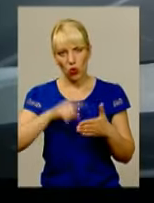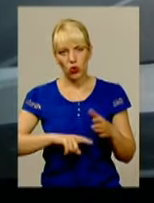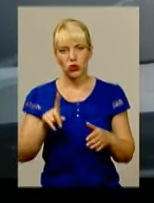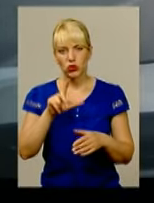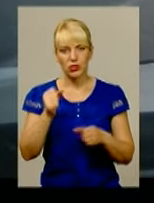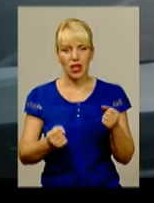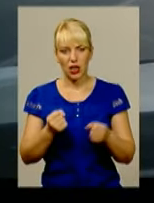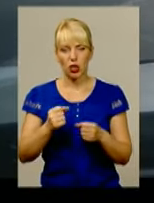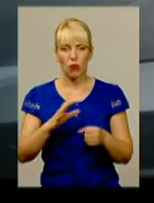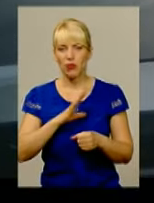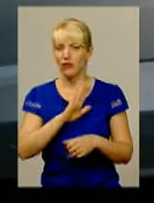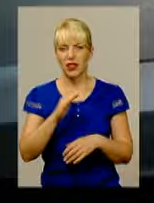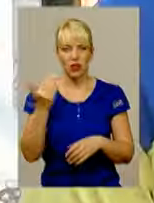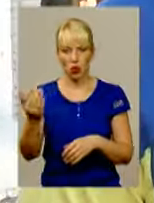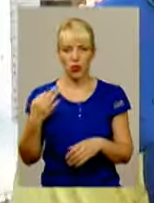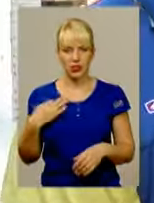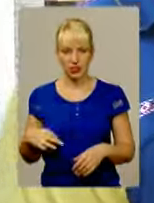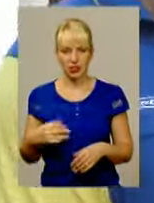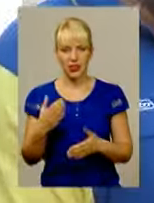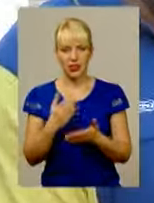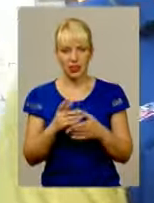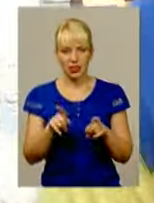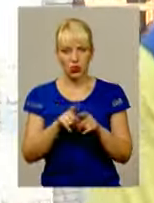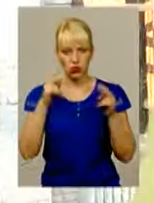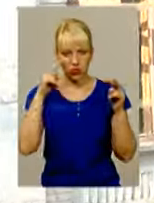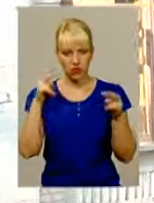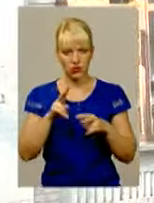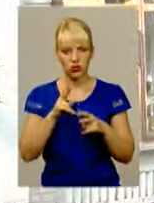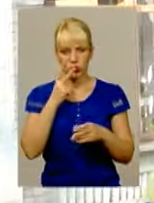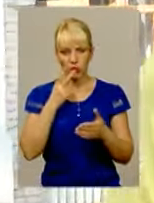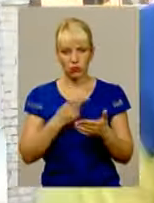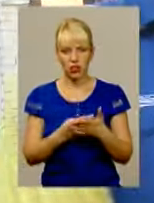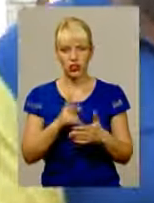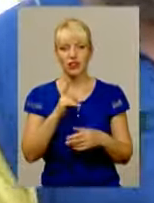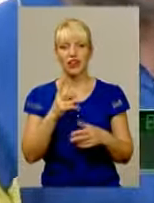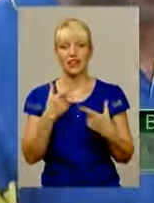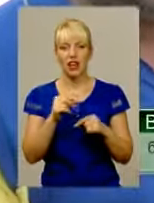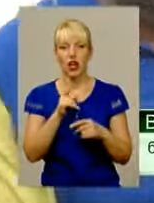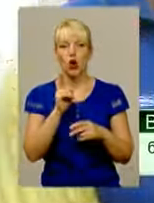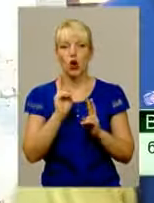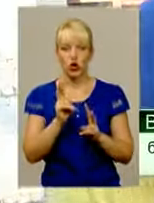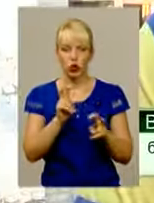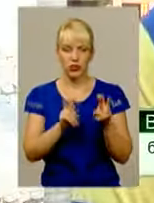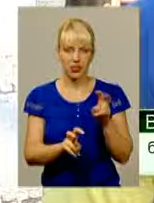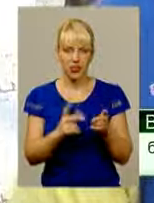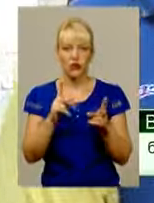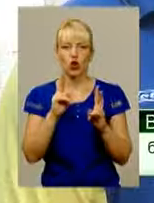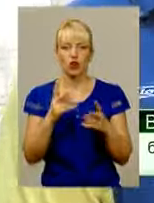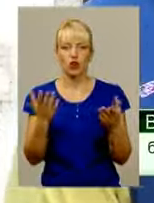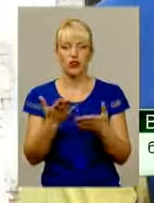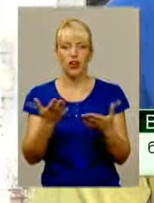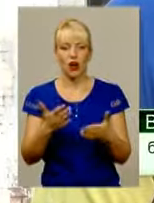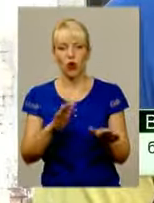кермом автівки був не його син. Є свідки, які бачили, де хто сидів, хто на якому місці сидів,